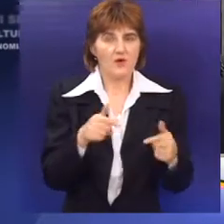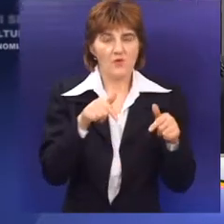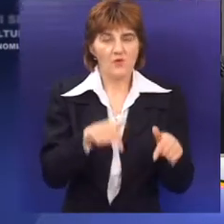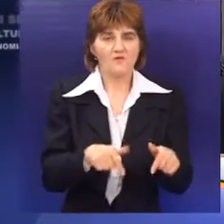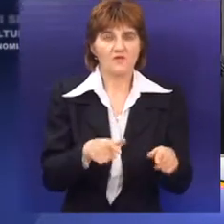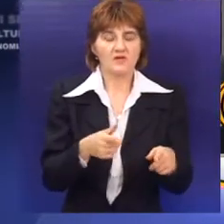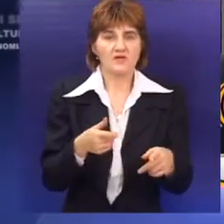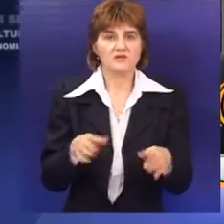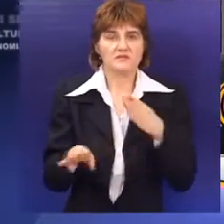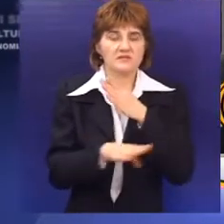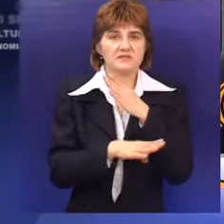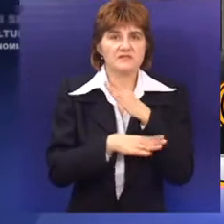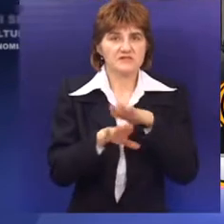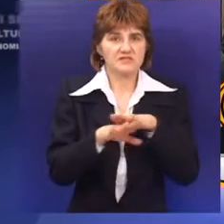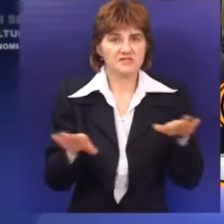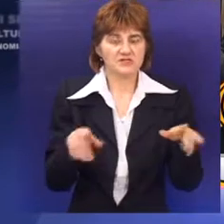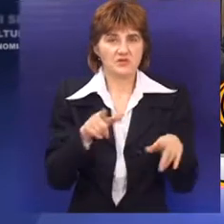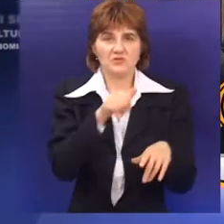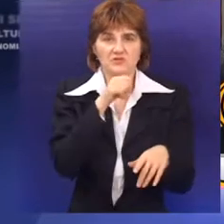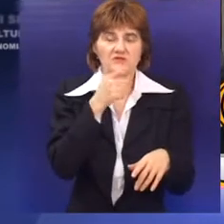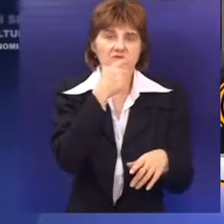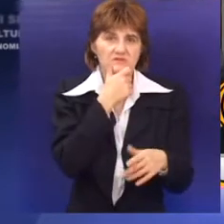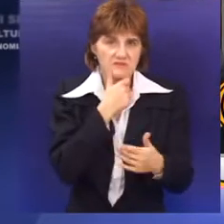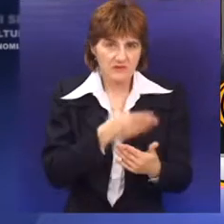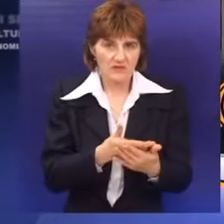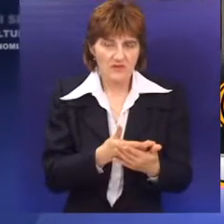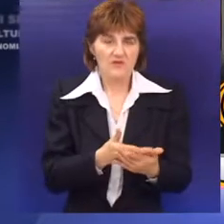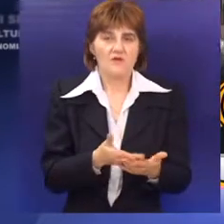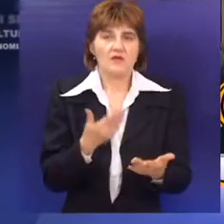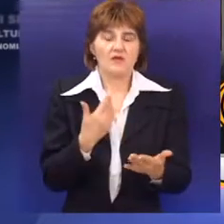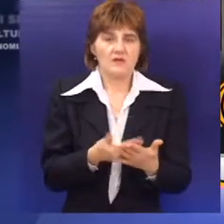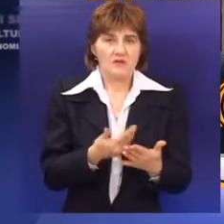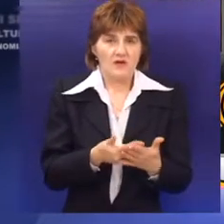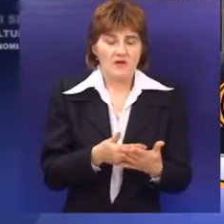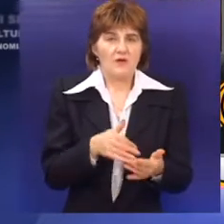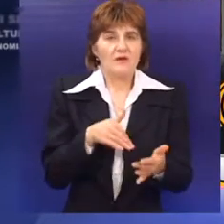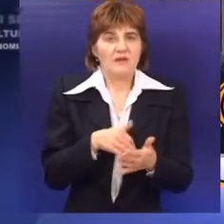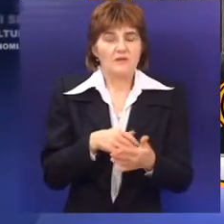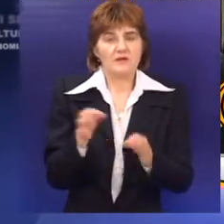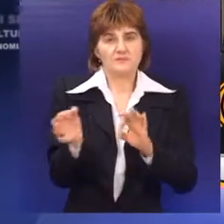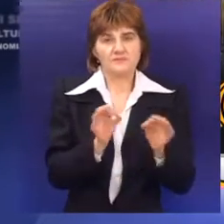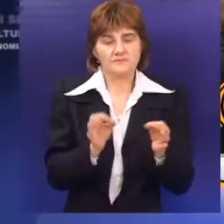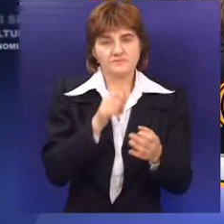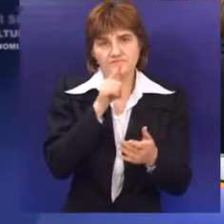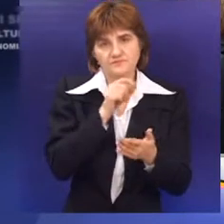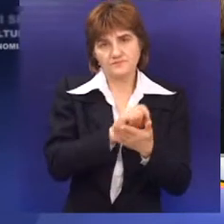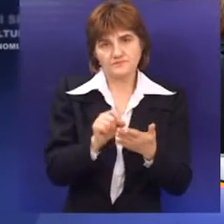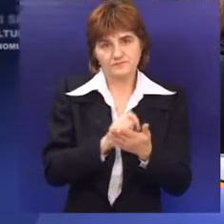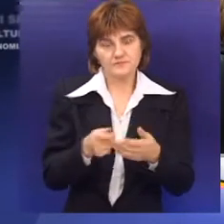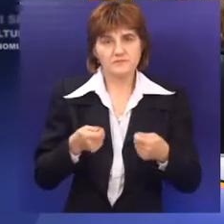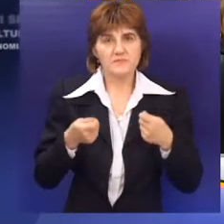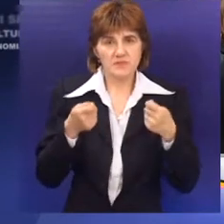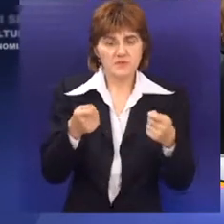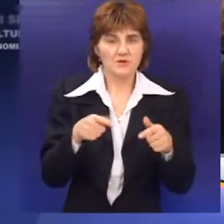stolariju ovde koja svakako ne može da se podvede pod nešto što je energetski efikasno, da izradimo projekte i da već od naredne godine